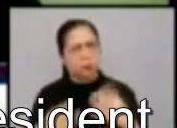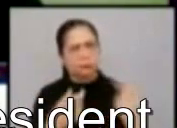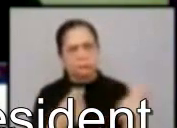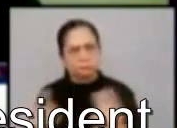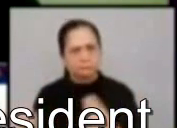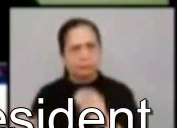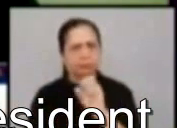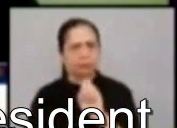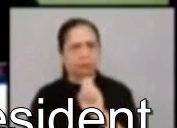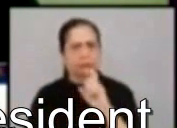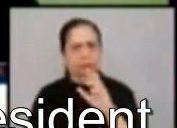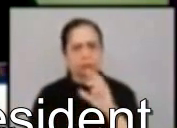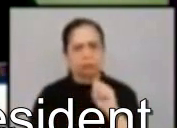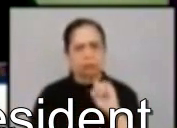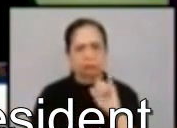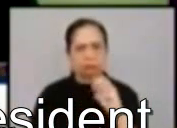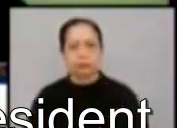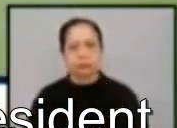nagawa po ninyo?